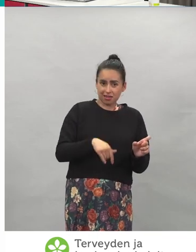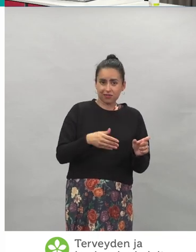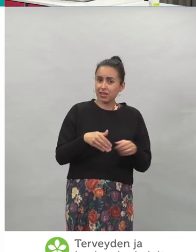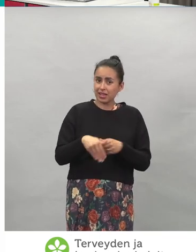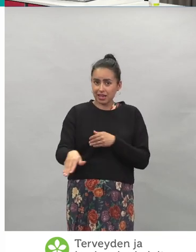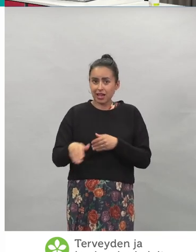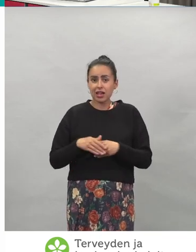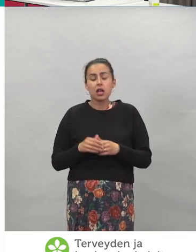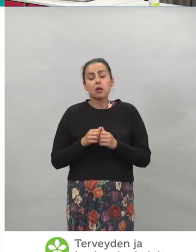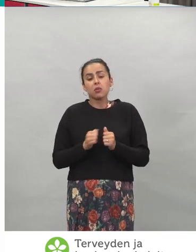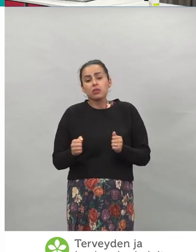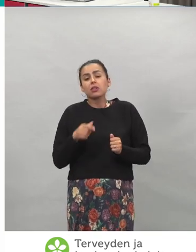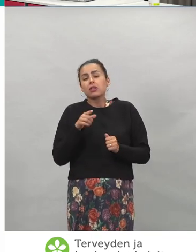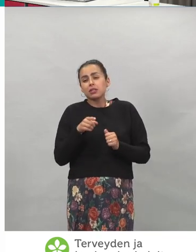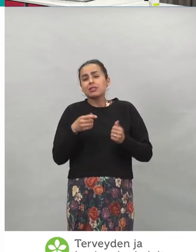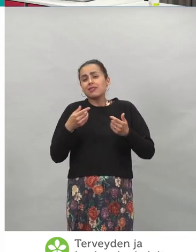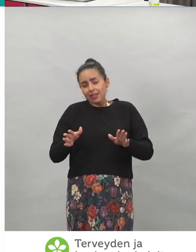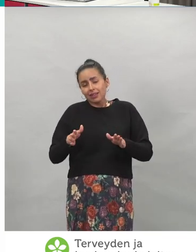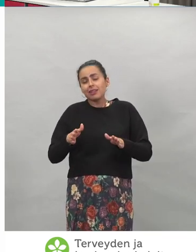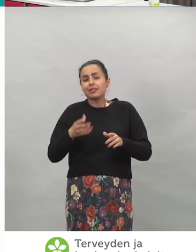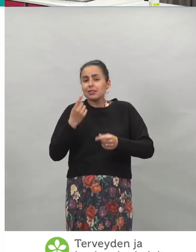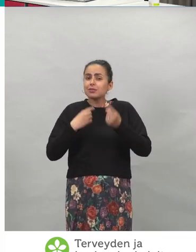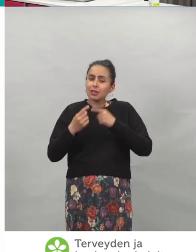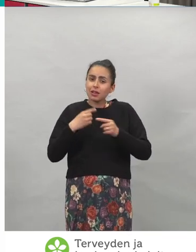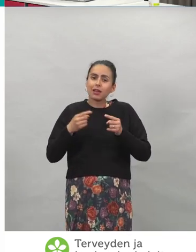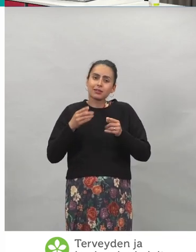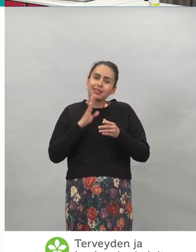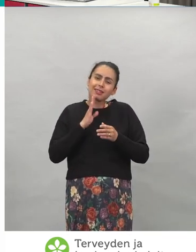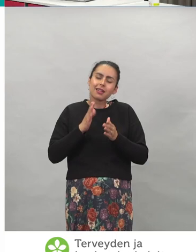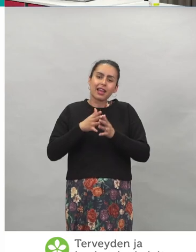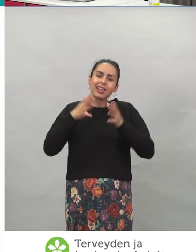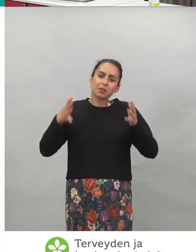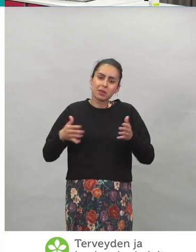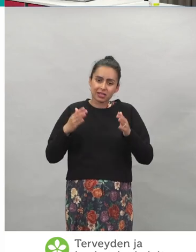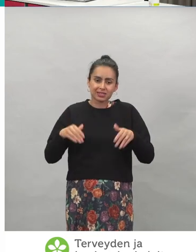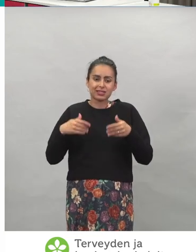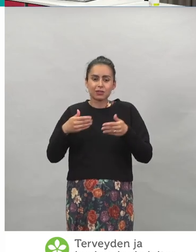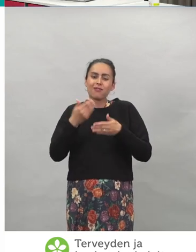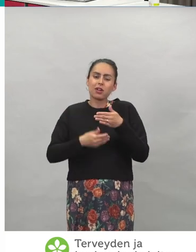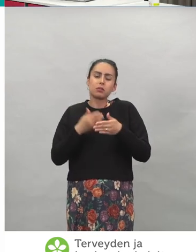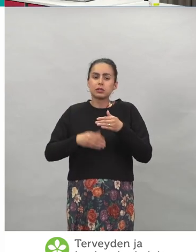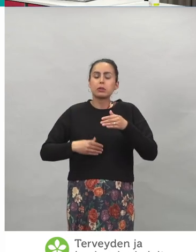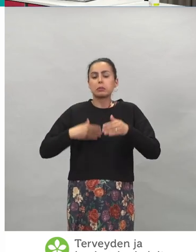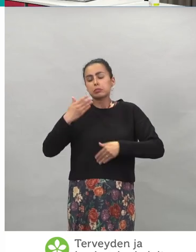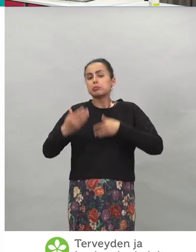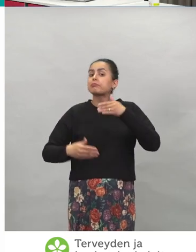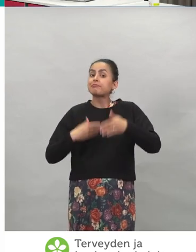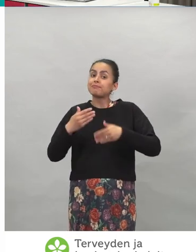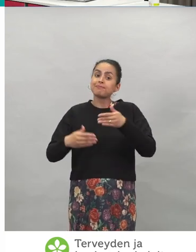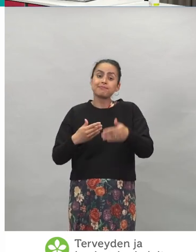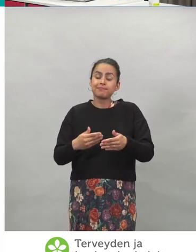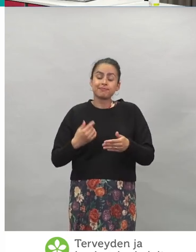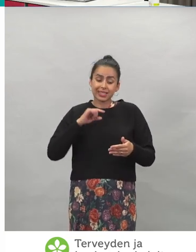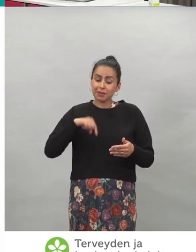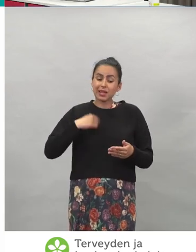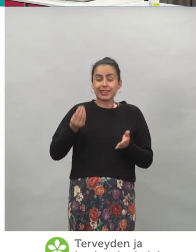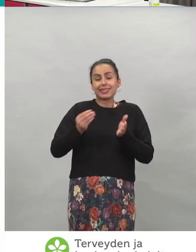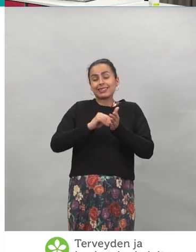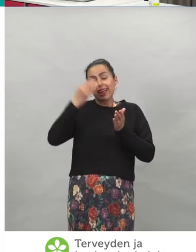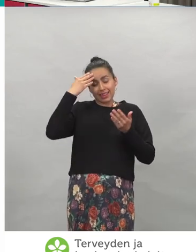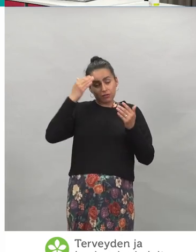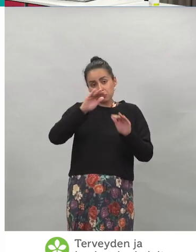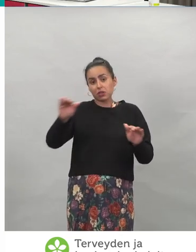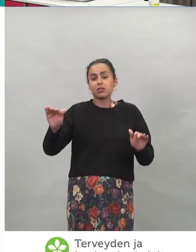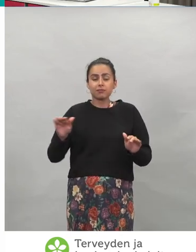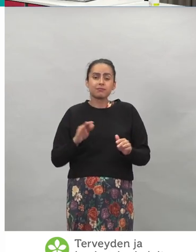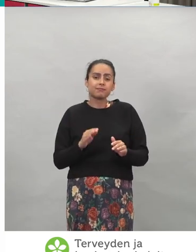Mutta tästä tullaan kertomaan vielä lisää sitten, kun valmistelu etenee, niin tästä jaetaan lisää informaatiota